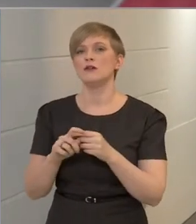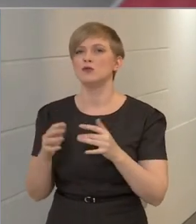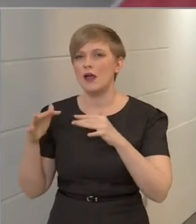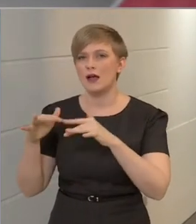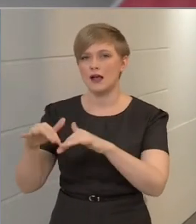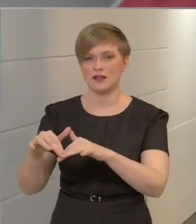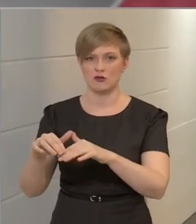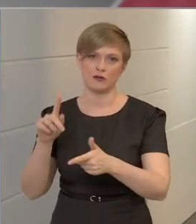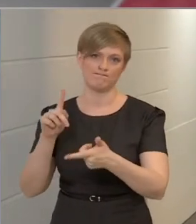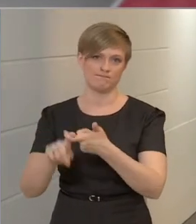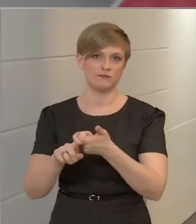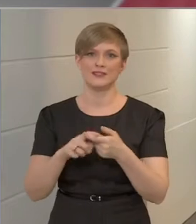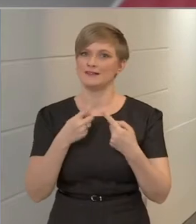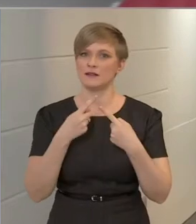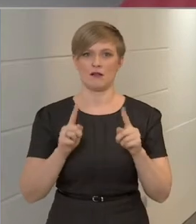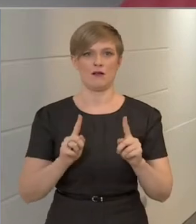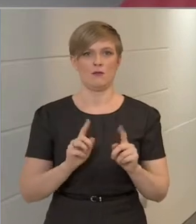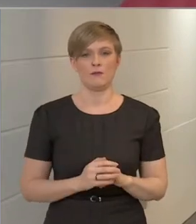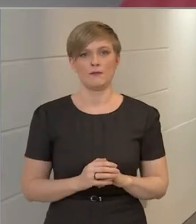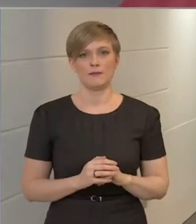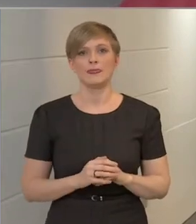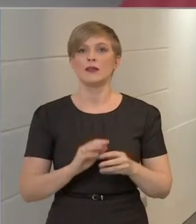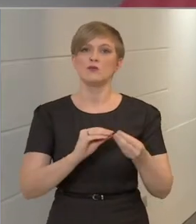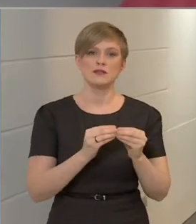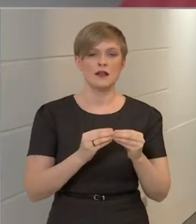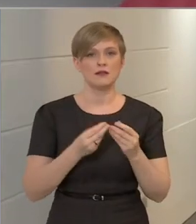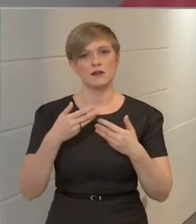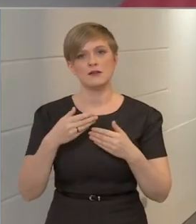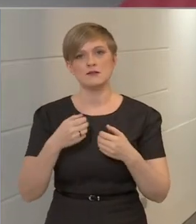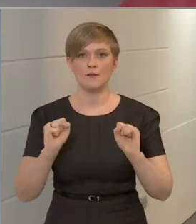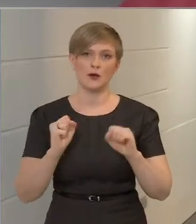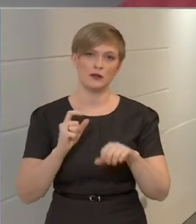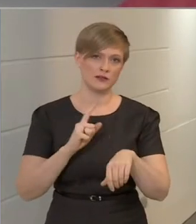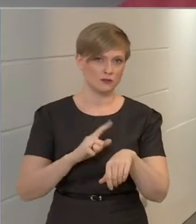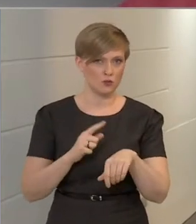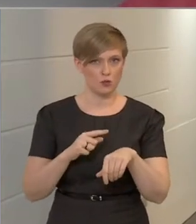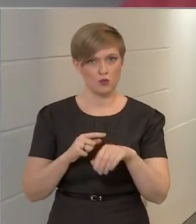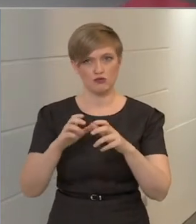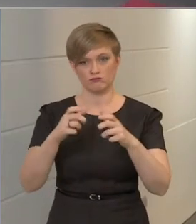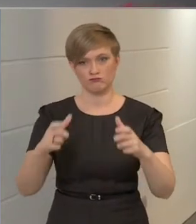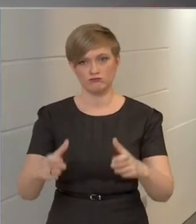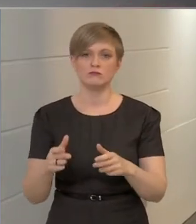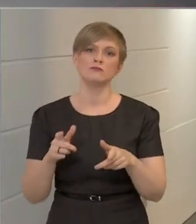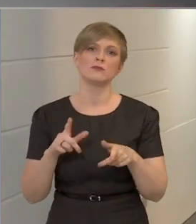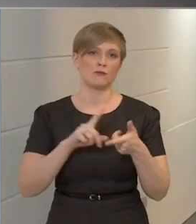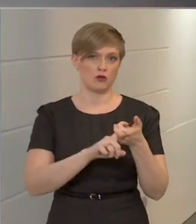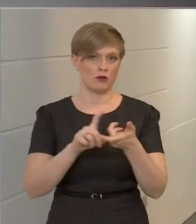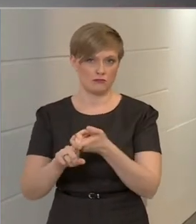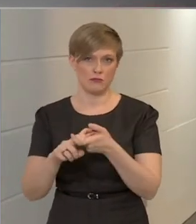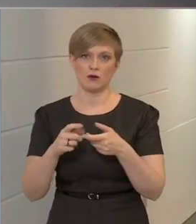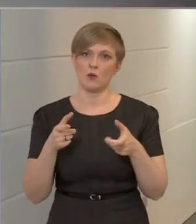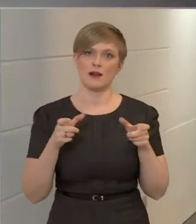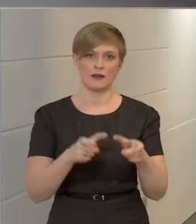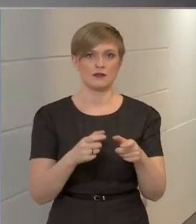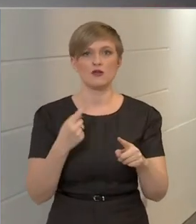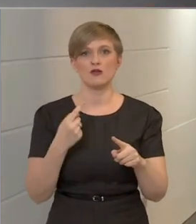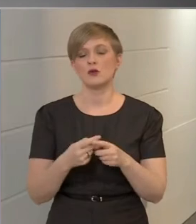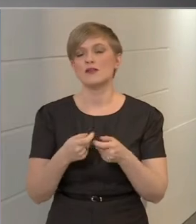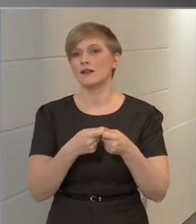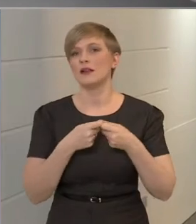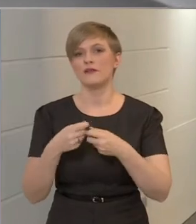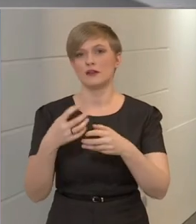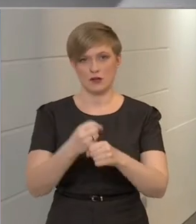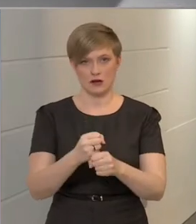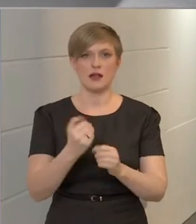vonatkozó tilalmak, az üzletekre, szabadidős létesítményekre vonatkozó korlátozások, valamint a rendezvénytartás